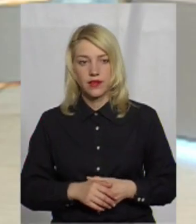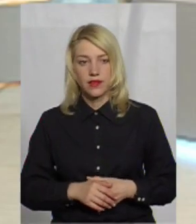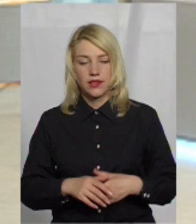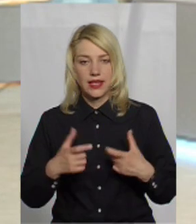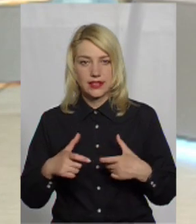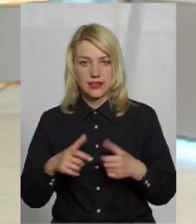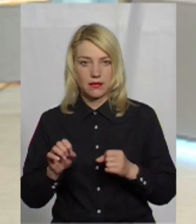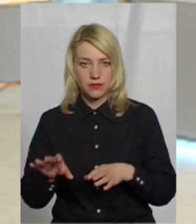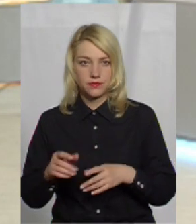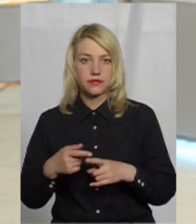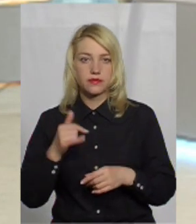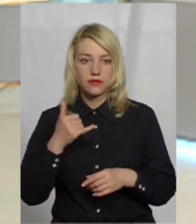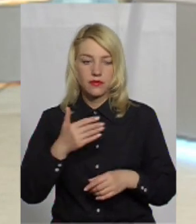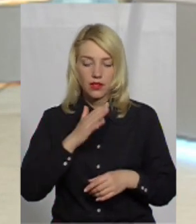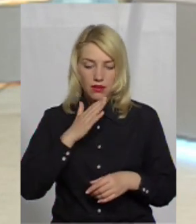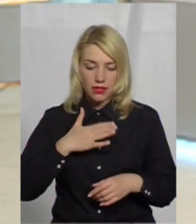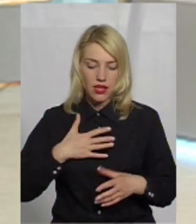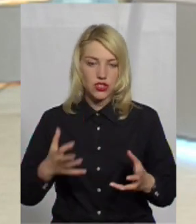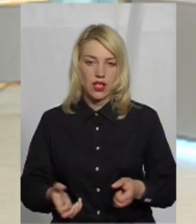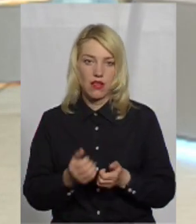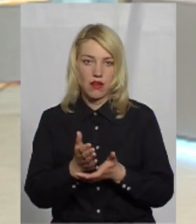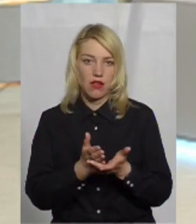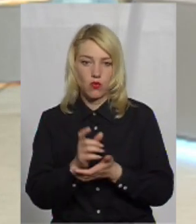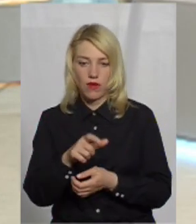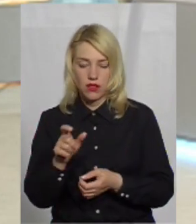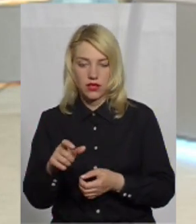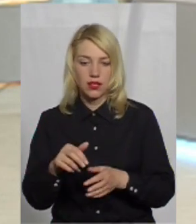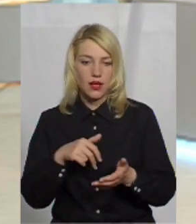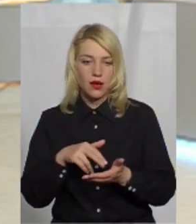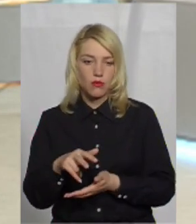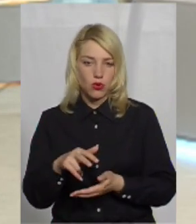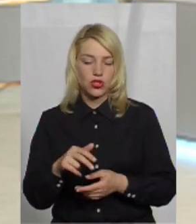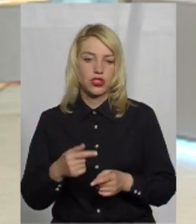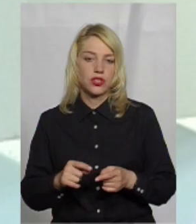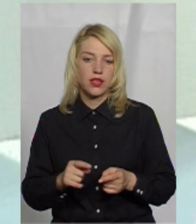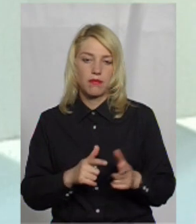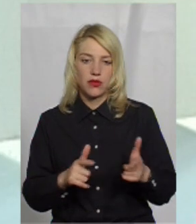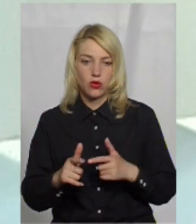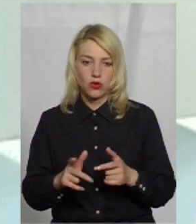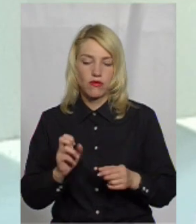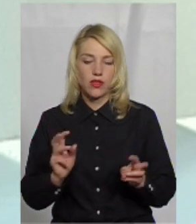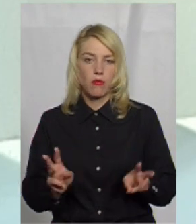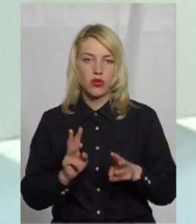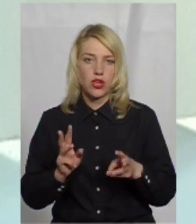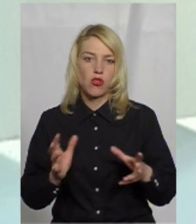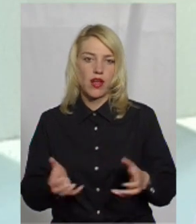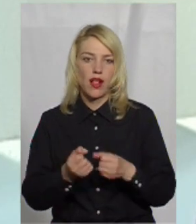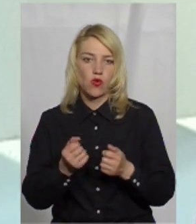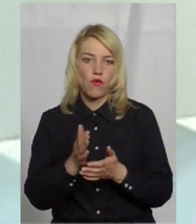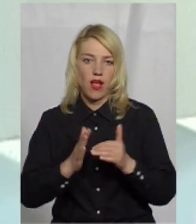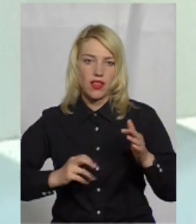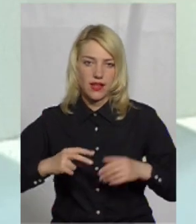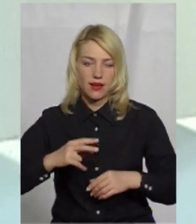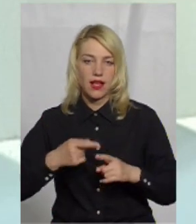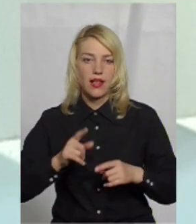Наші рятувальники пройшли первинну підготовку на пожежного рятувальника. Після цього приїжджала міжвідомча комісія з